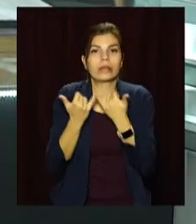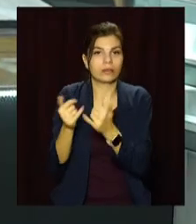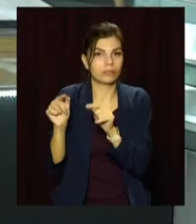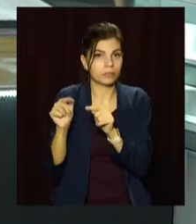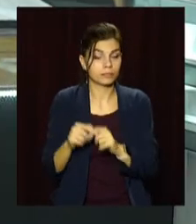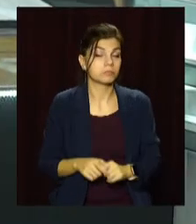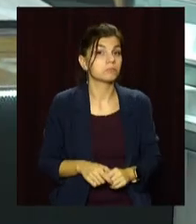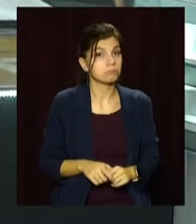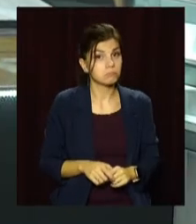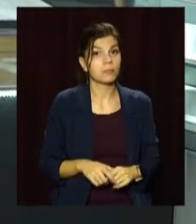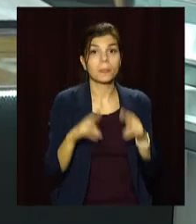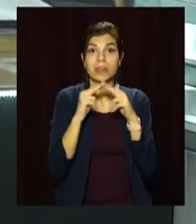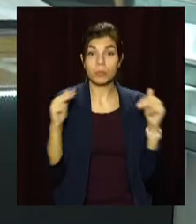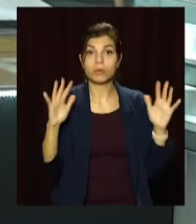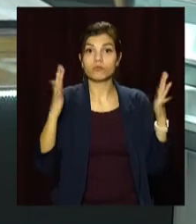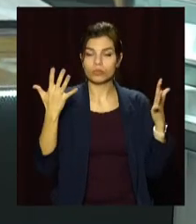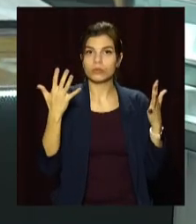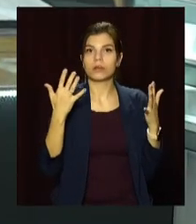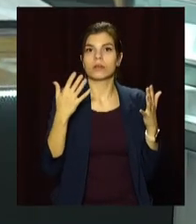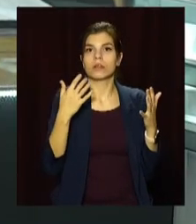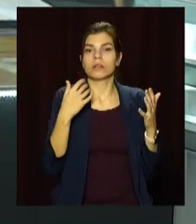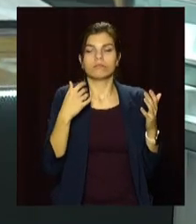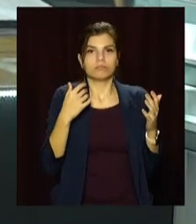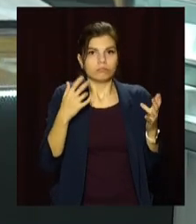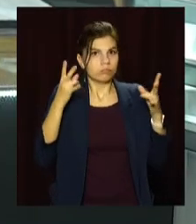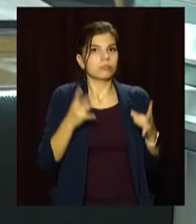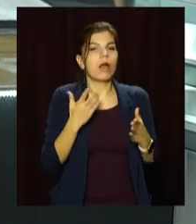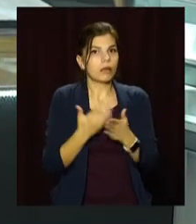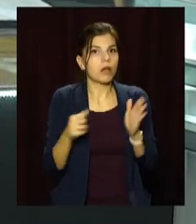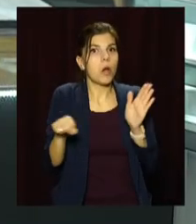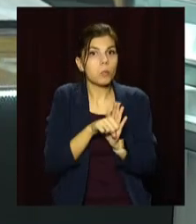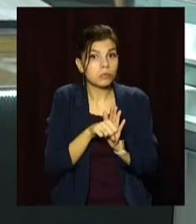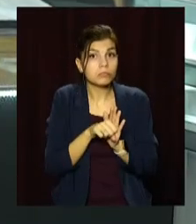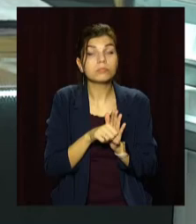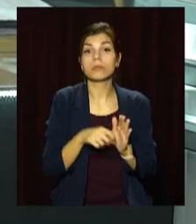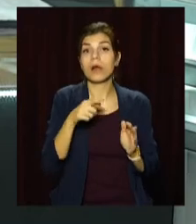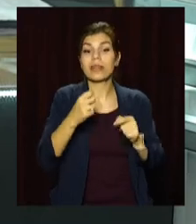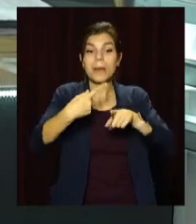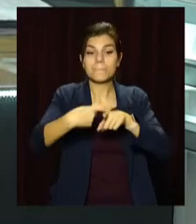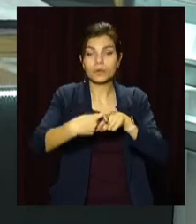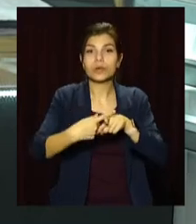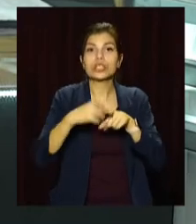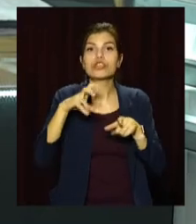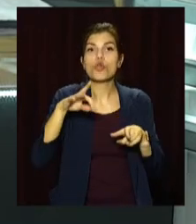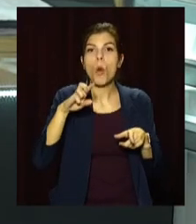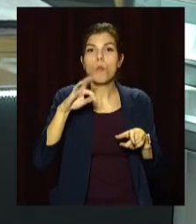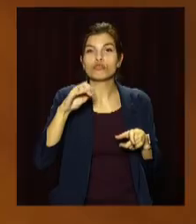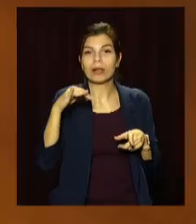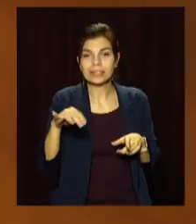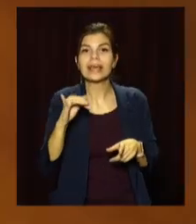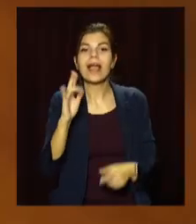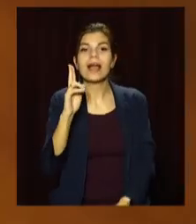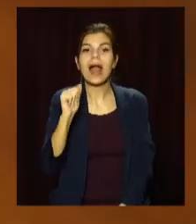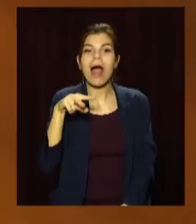У Дніпрі сталася масштабна автотроща. Є загиблі. Вночі на перехресті проспекту Слобожанського та вулиці Калинової